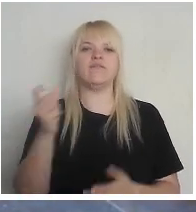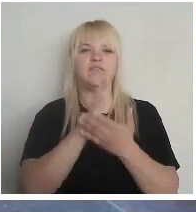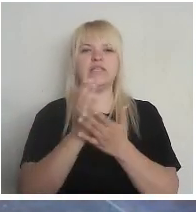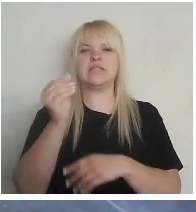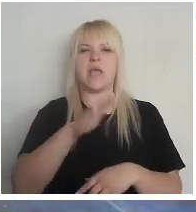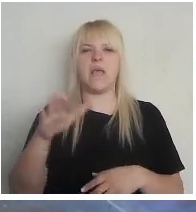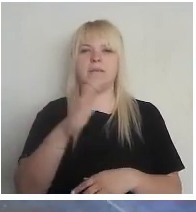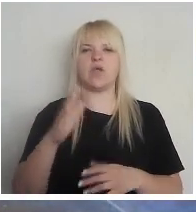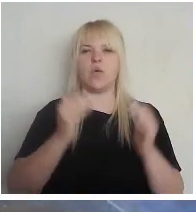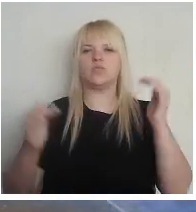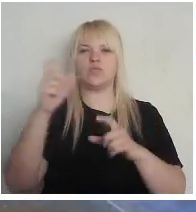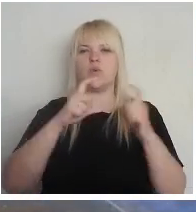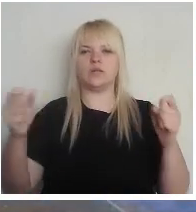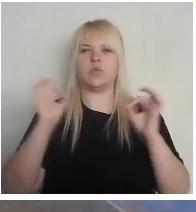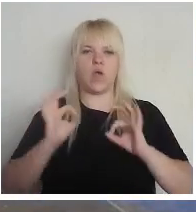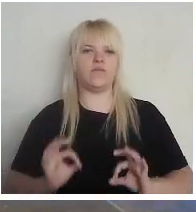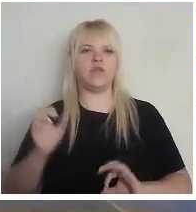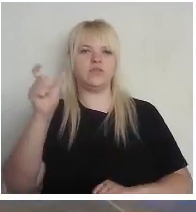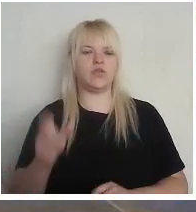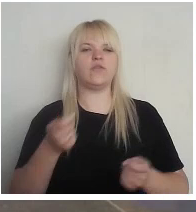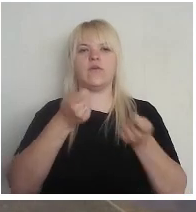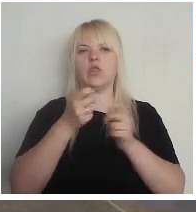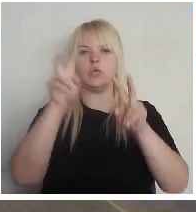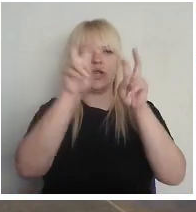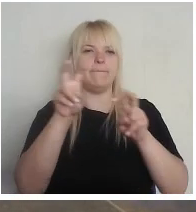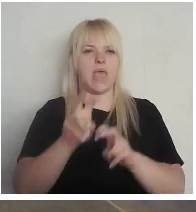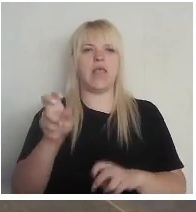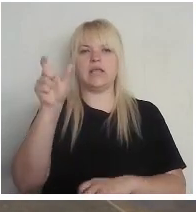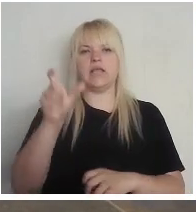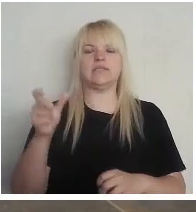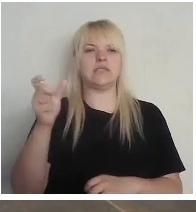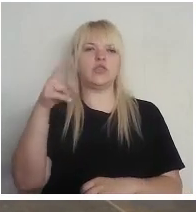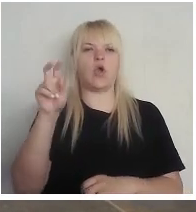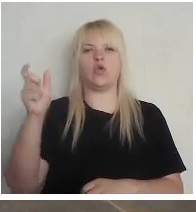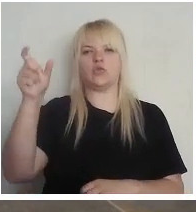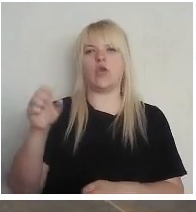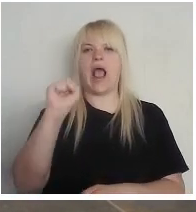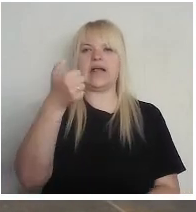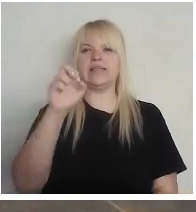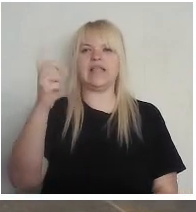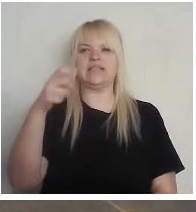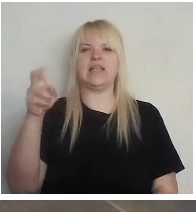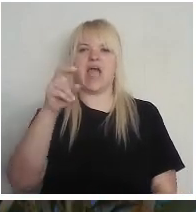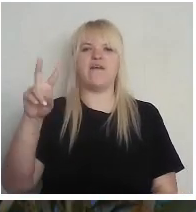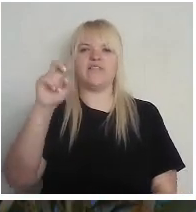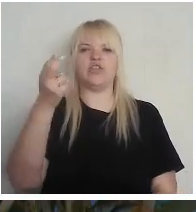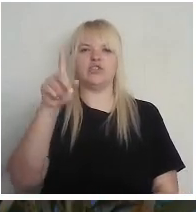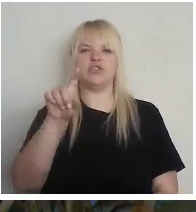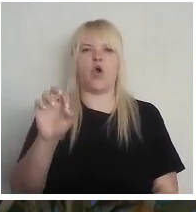rektori asociētā profesoram, vadošā pētniece, doktore Agnese Davidsone. Sveiki.